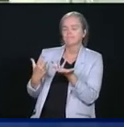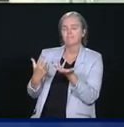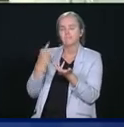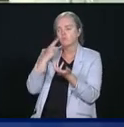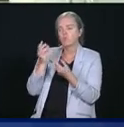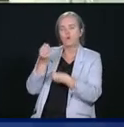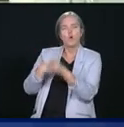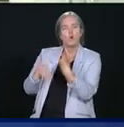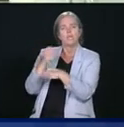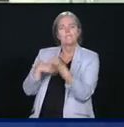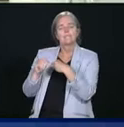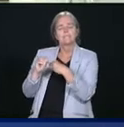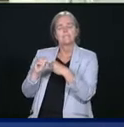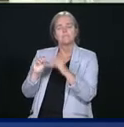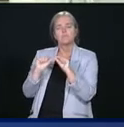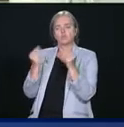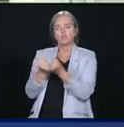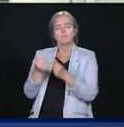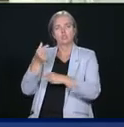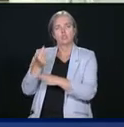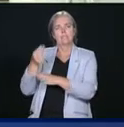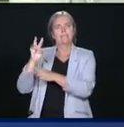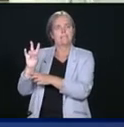leur rencontre du G7.